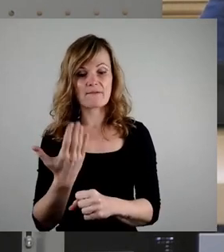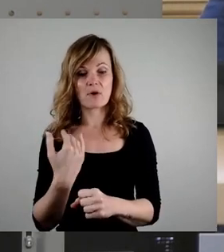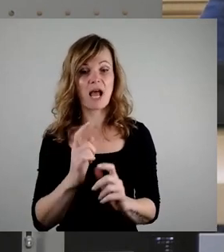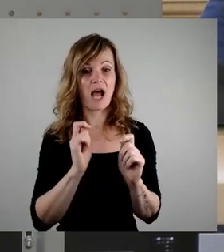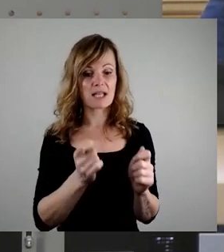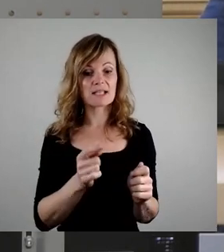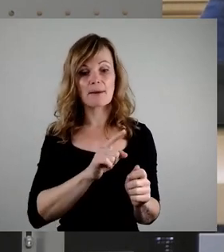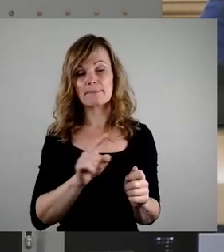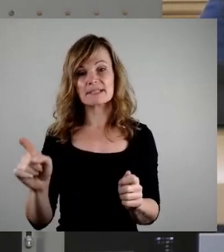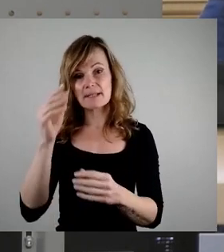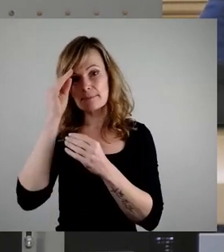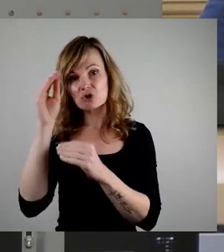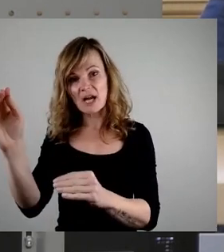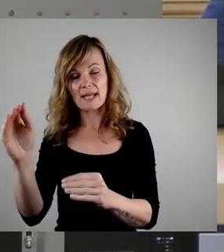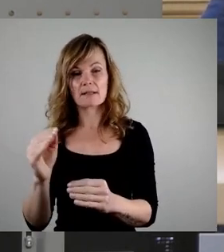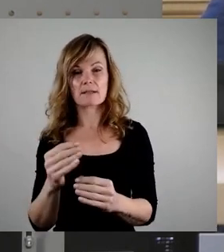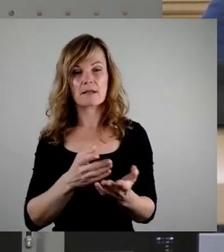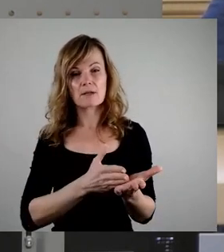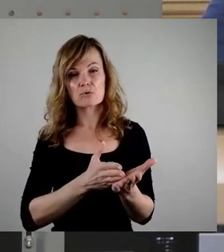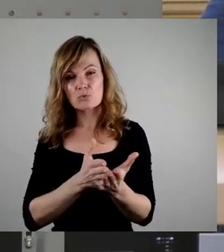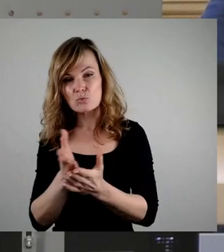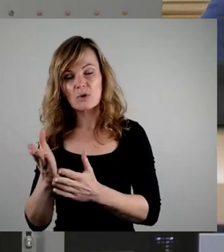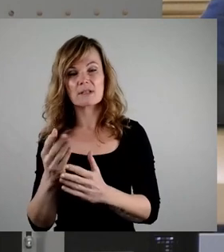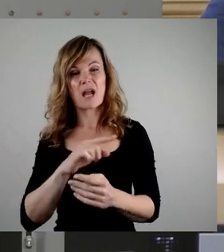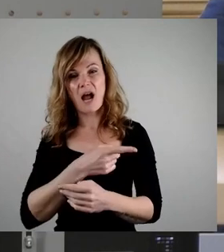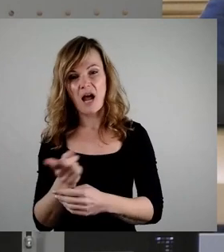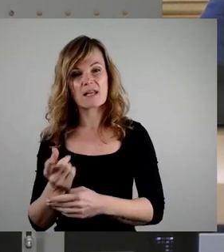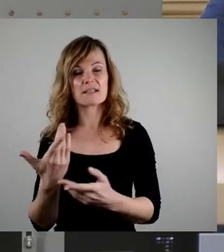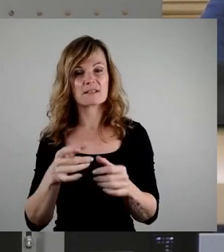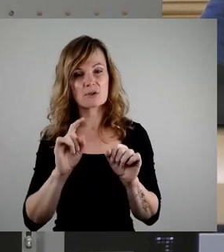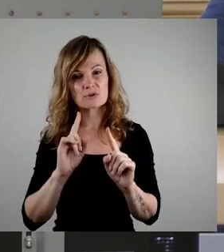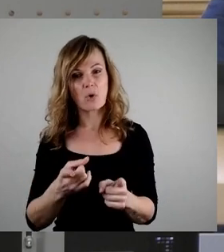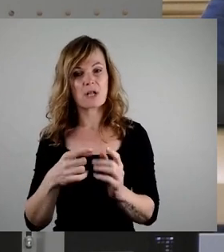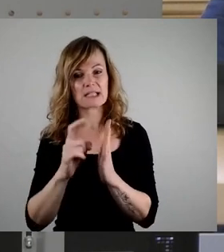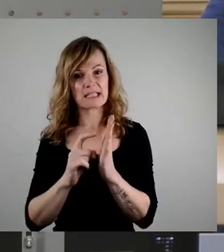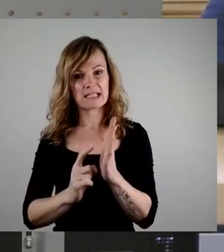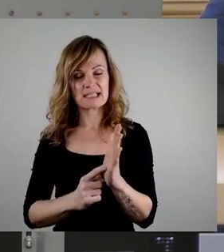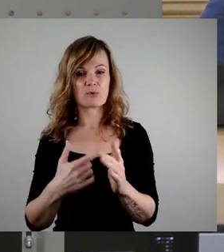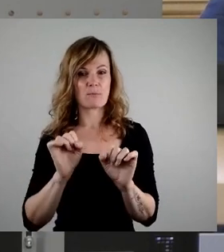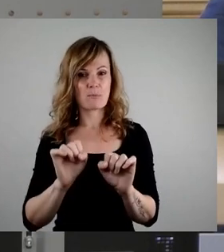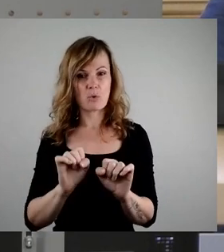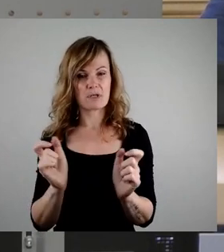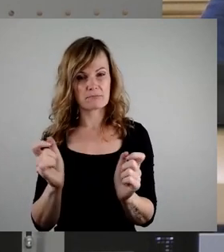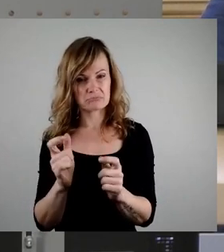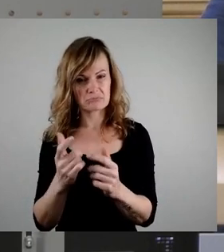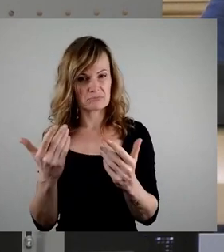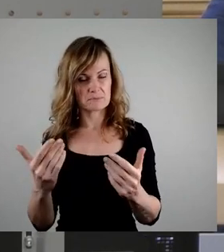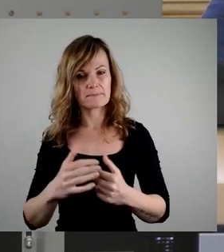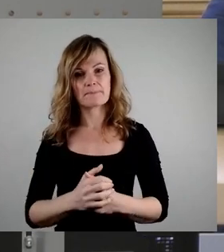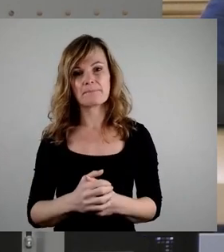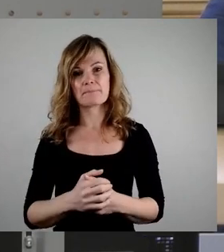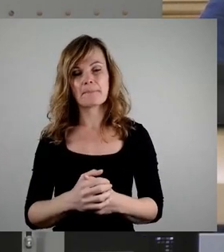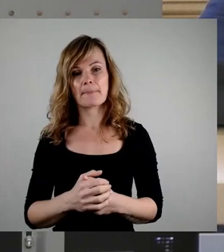durchgängig zu digitalisieren. Was meine ich damit? Ich meine damit, dass unsere Bürger, unsere Unternehmen die Möglichkeit haben, ihre